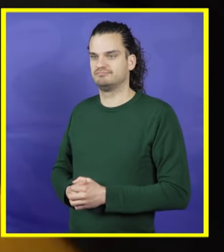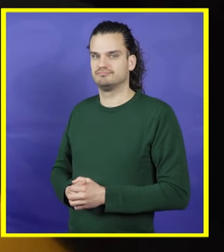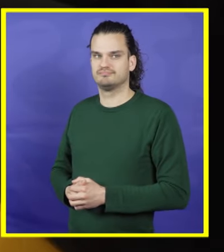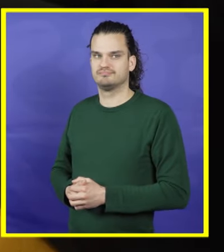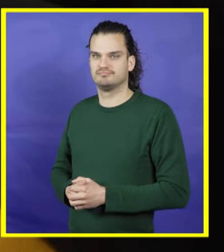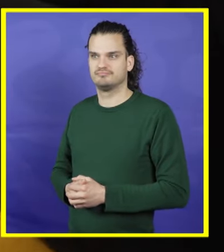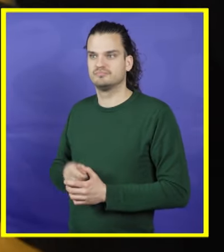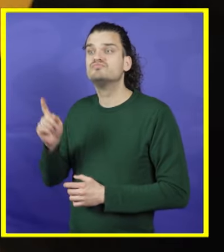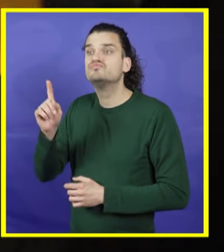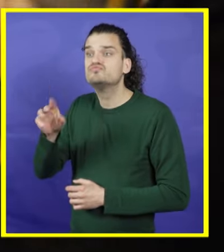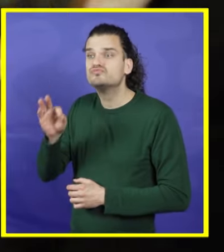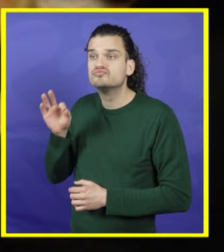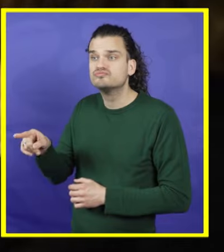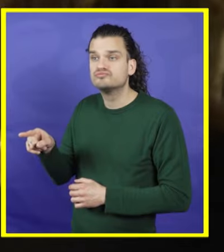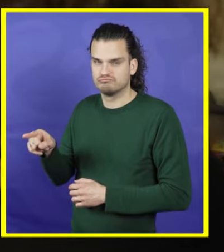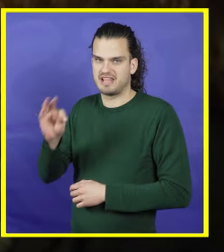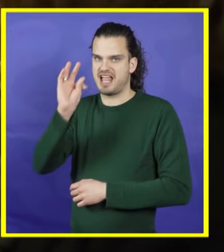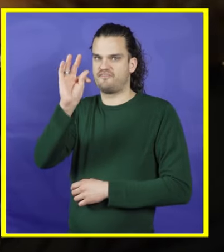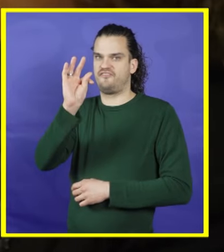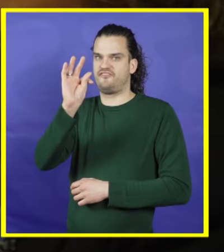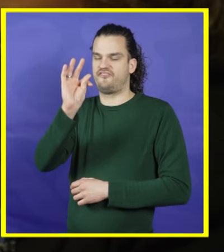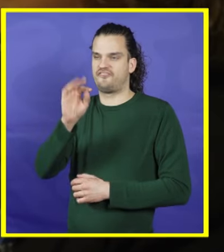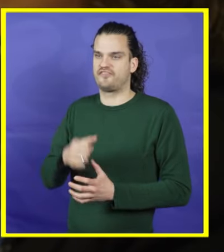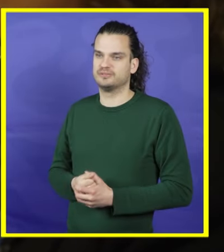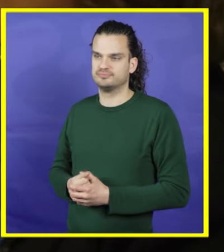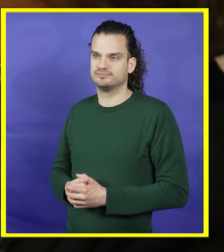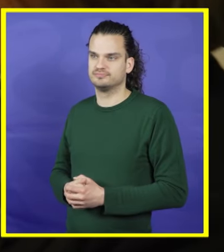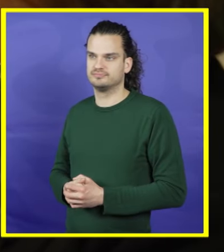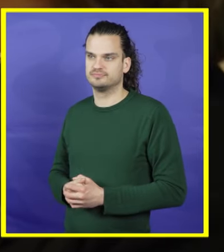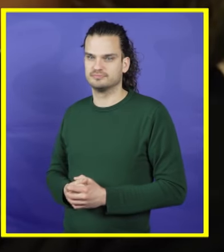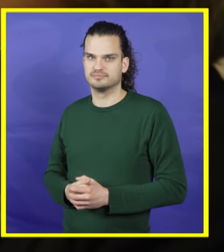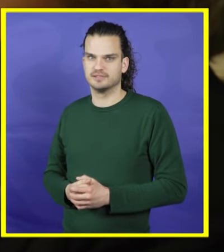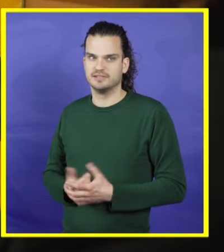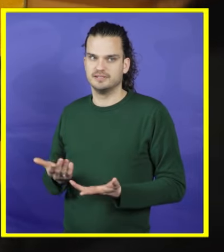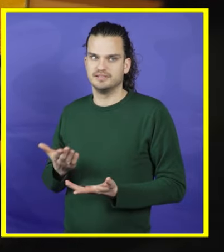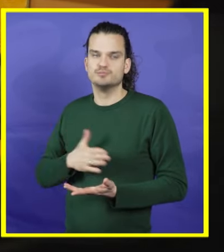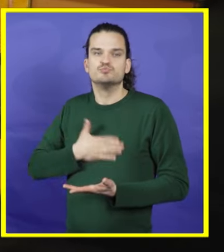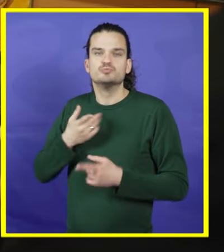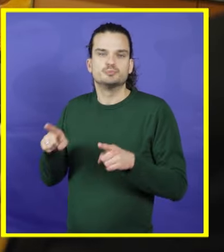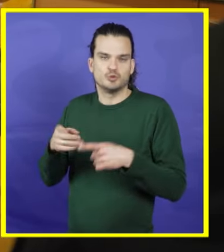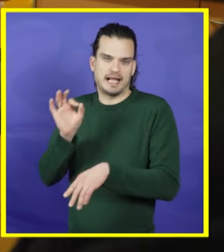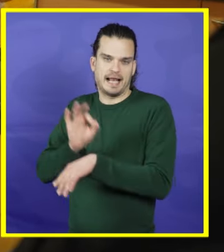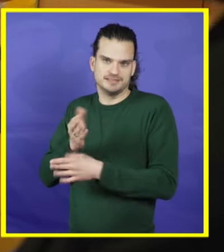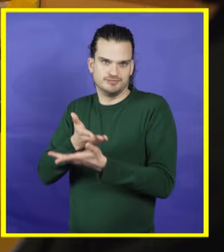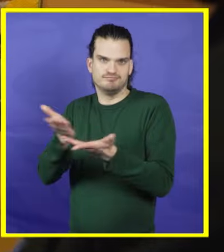Welke heb jij gekozen? Ik vind muziek en dat is heel leuk. Rihana.